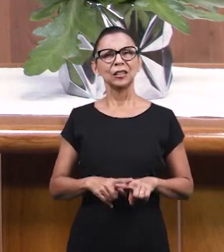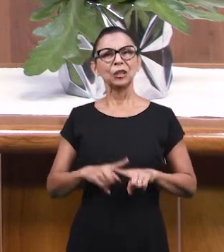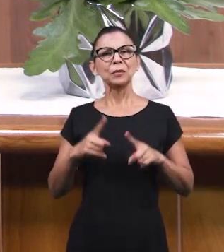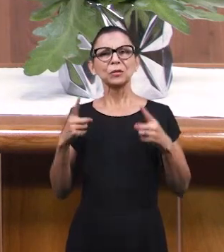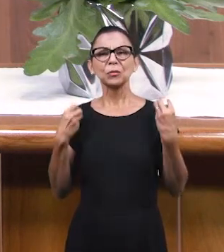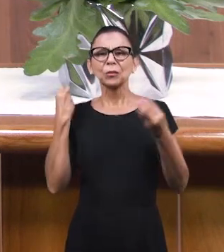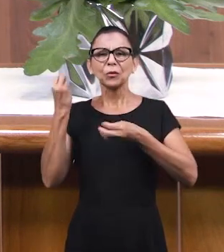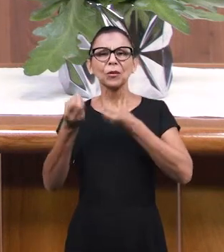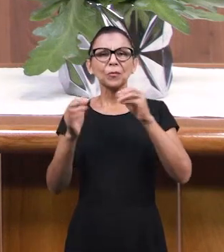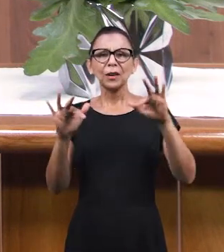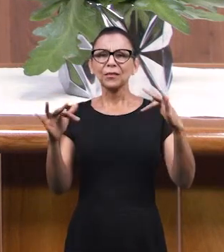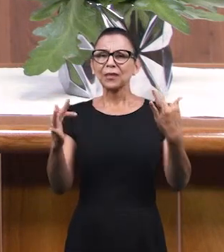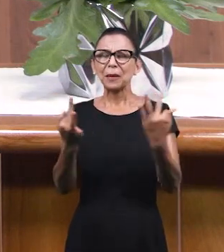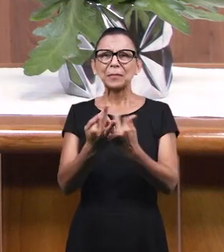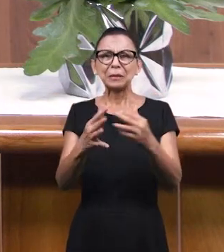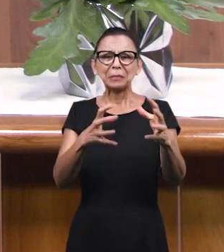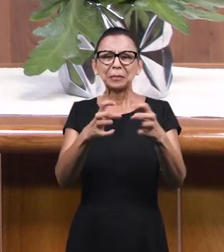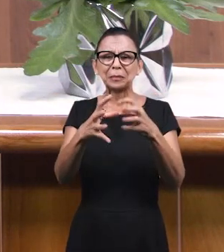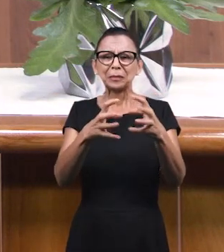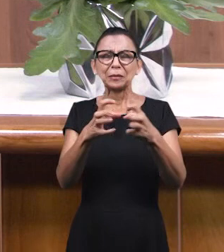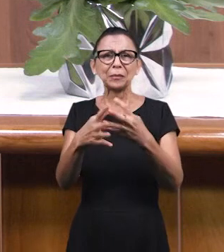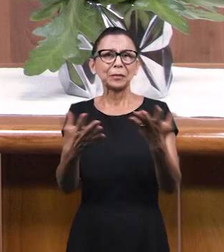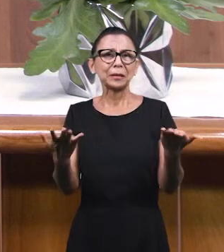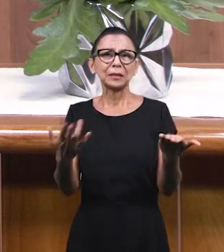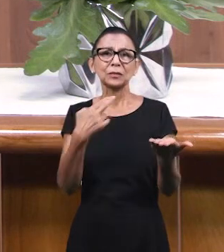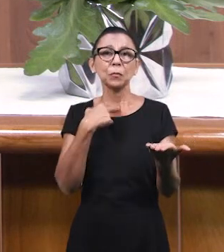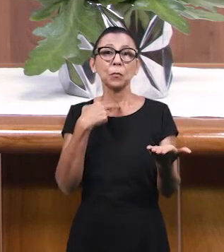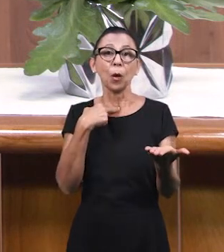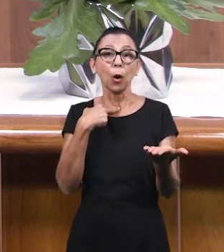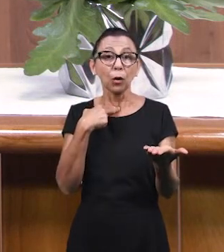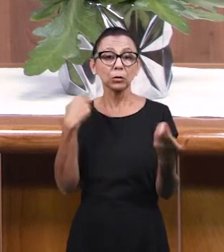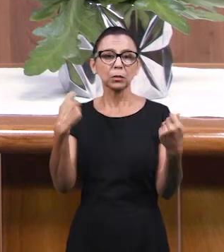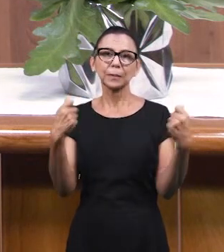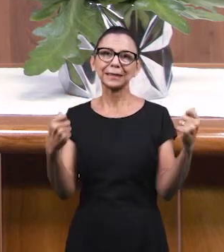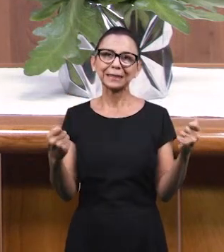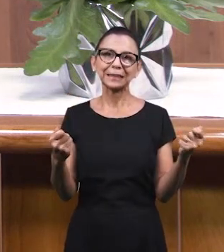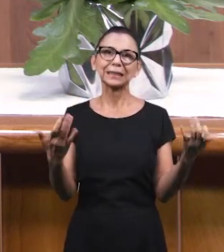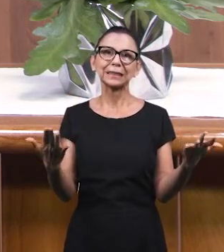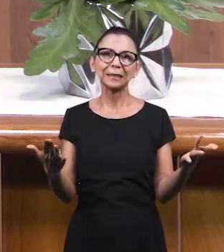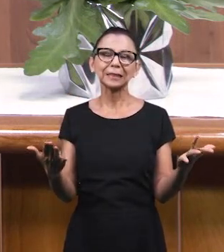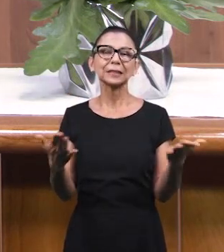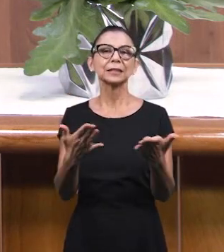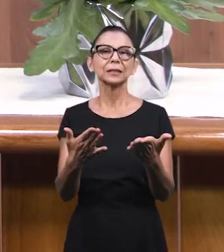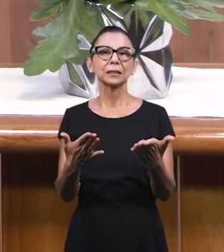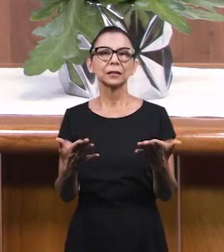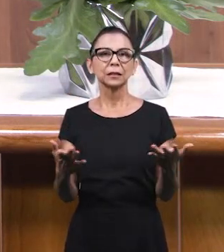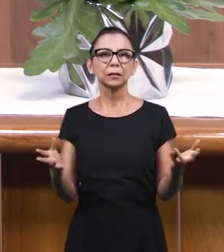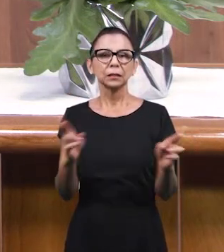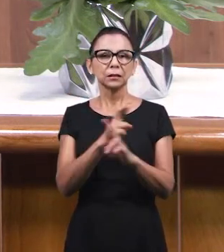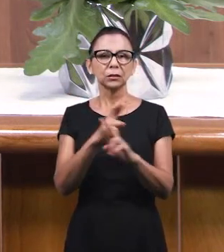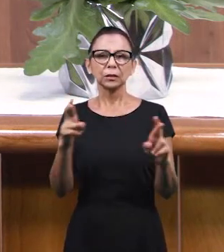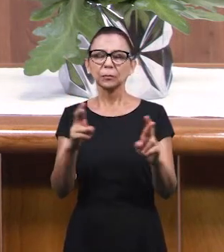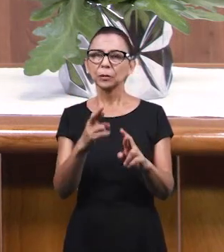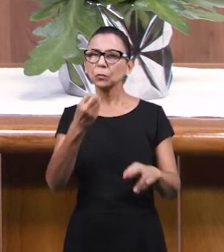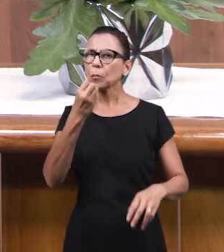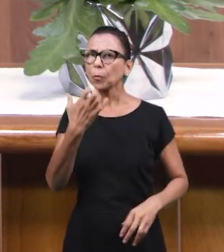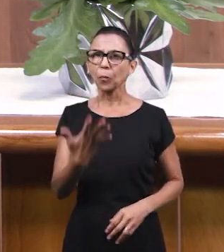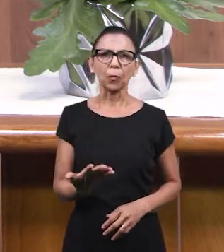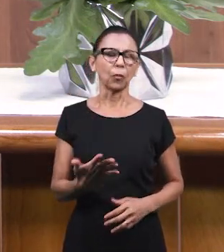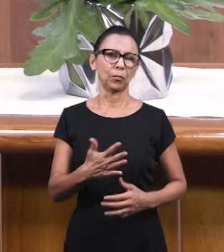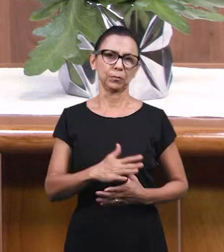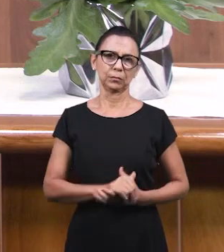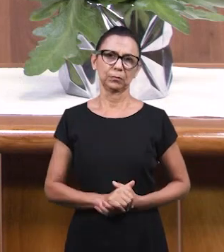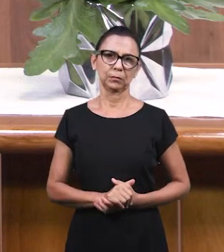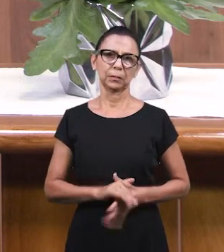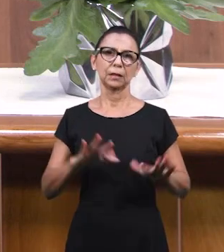Те, кто верит в Господа Иисуса, они могут такие вещи иметь. Прощение должно быть и